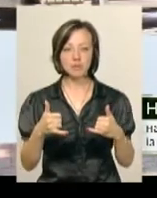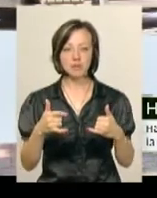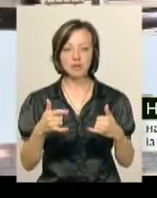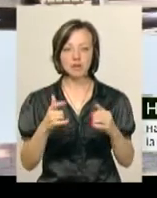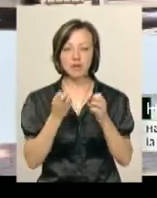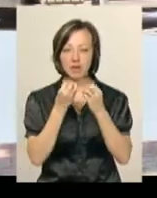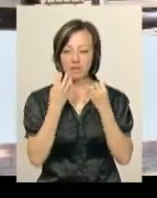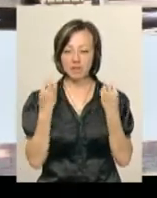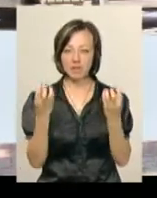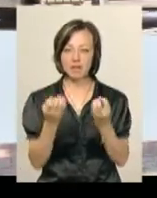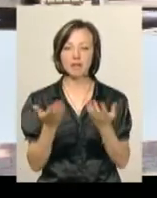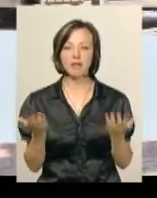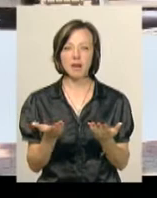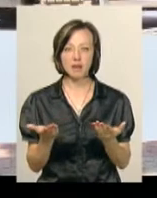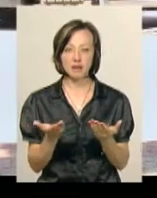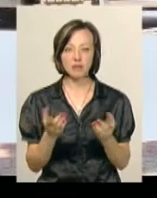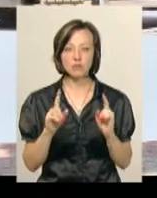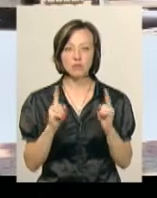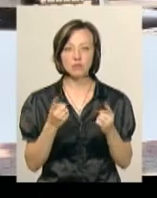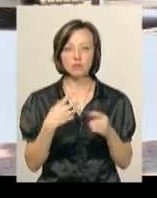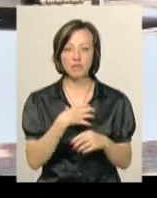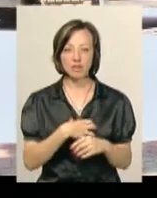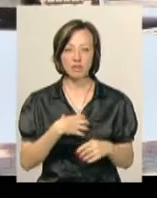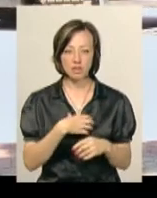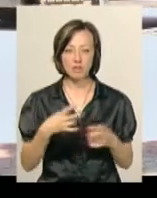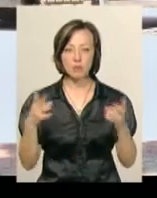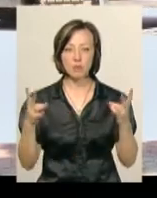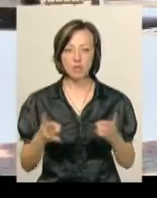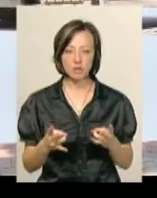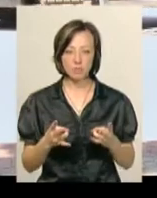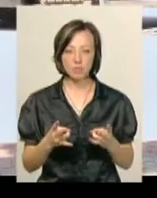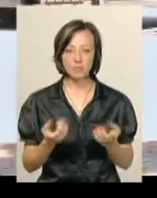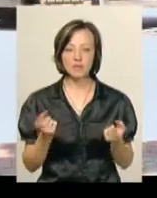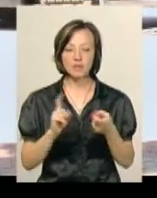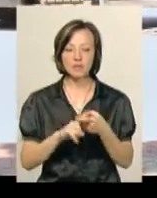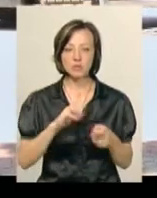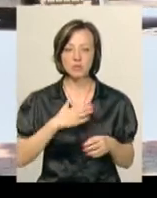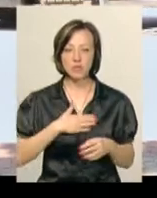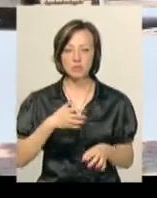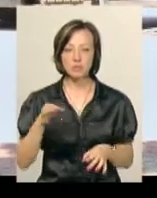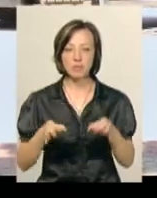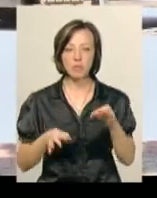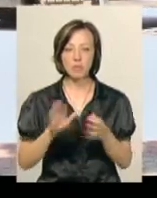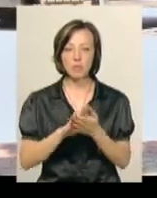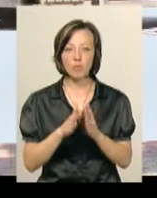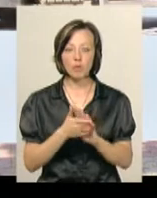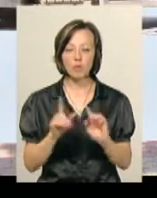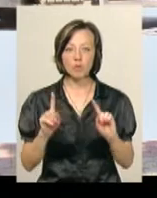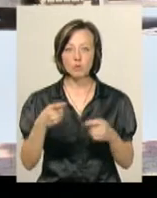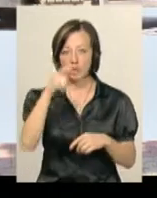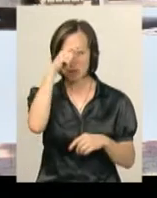озеленення цих квітів, яке дуже важливо і потрібно. Зв'язку з нашими природніми умовами дуже